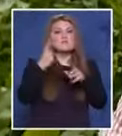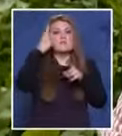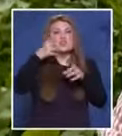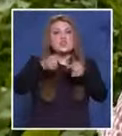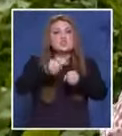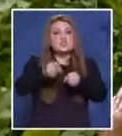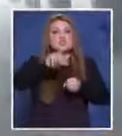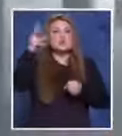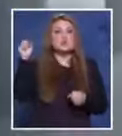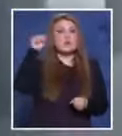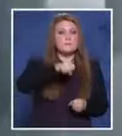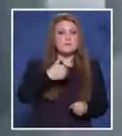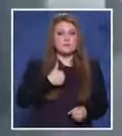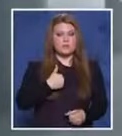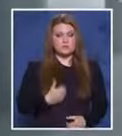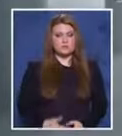Музиката